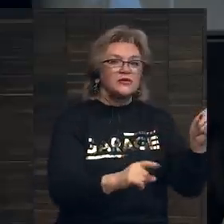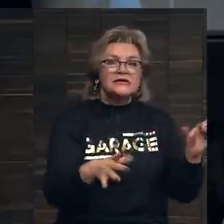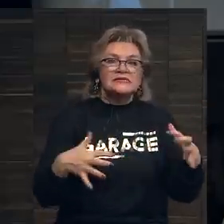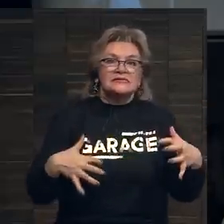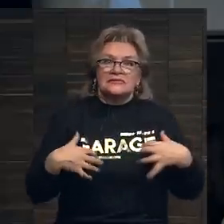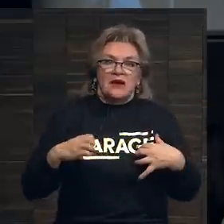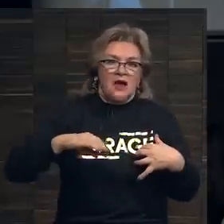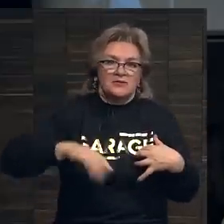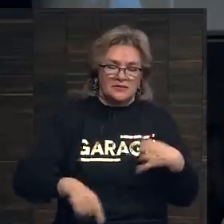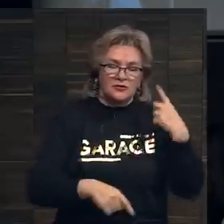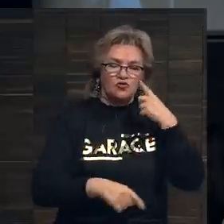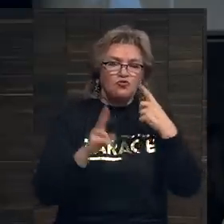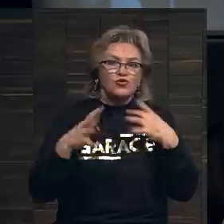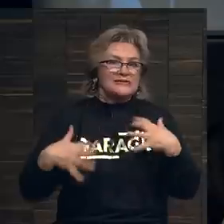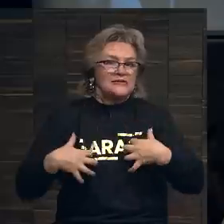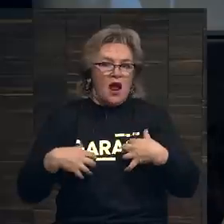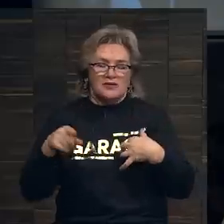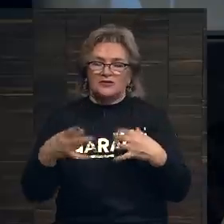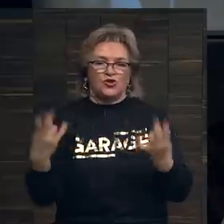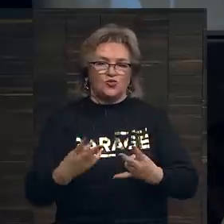Страсть. Я думаю, страсть к этому делу.